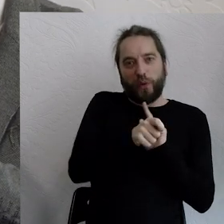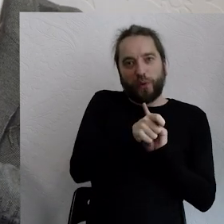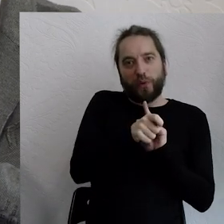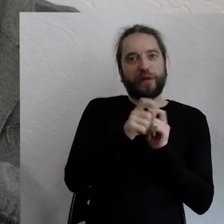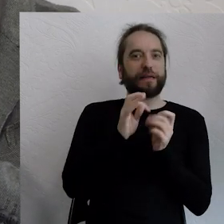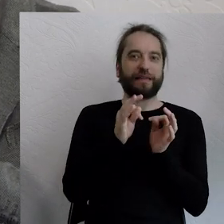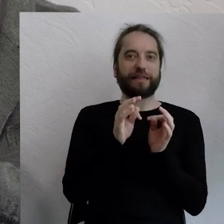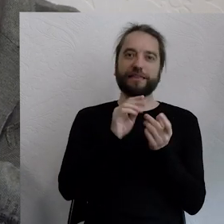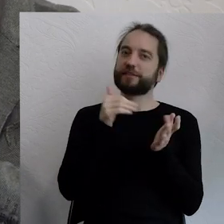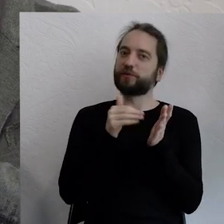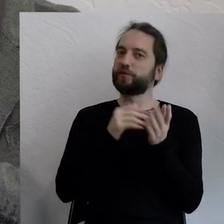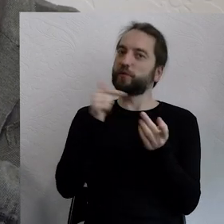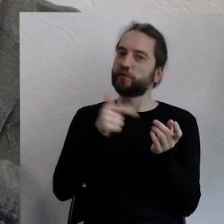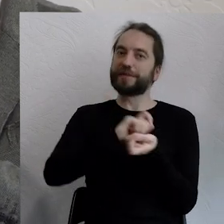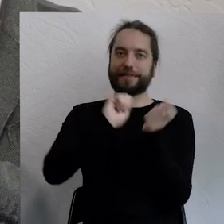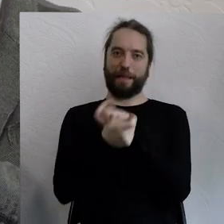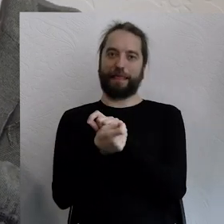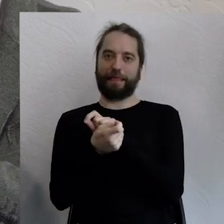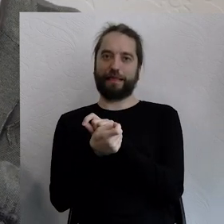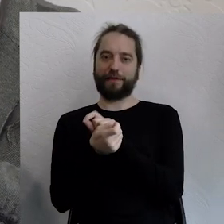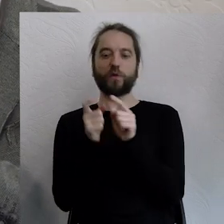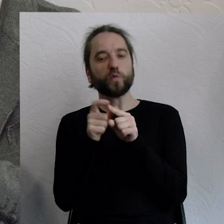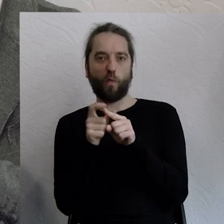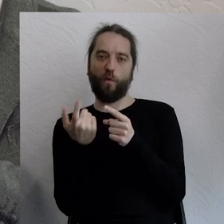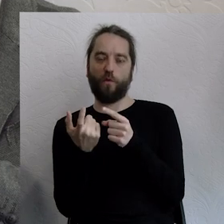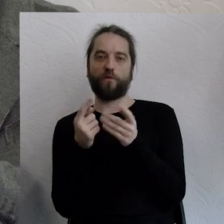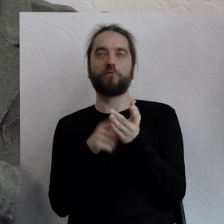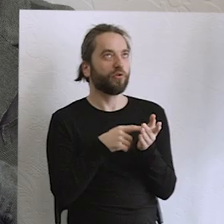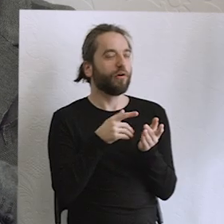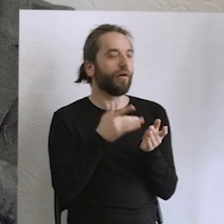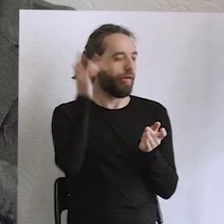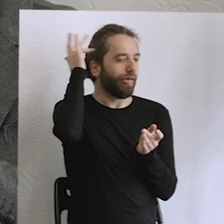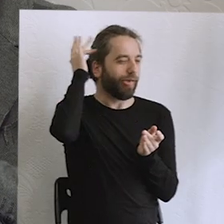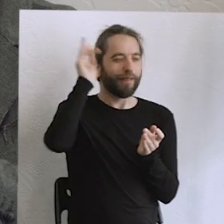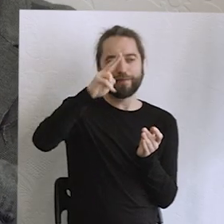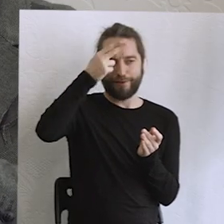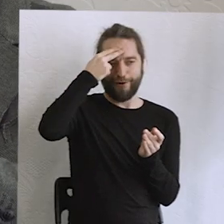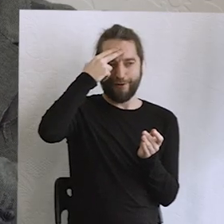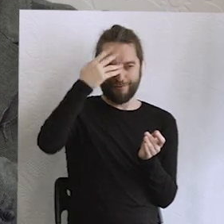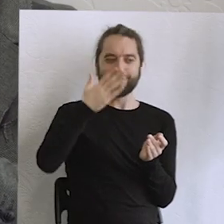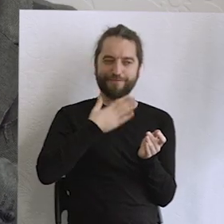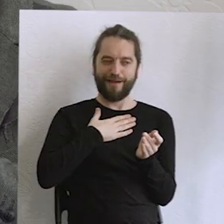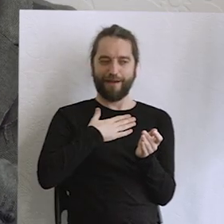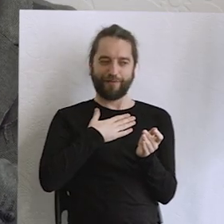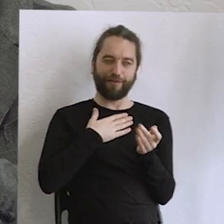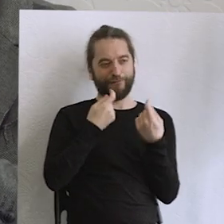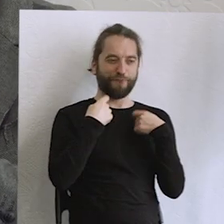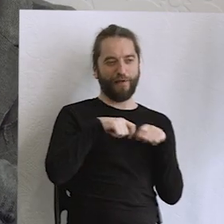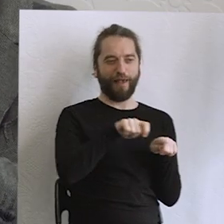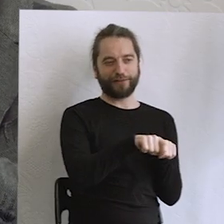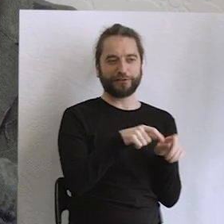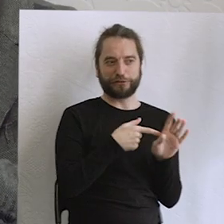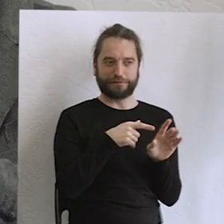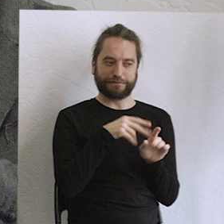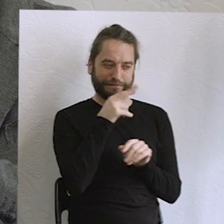krzywdzony, jak jeżdżę po różnych miastach i słyszę, co się pojawia w głowach na samą nazwę